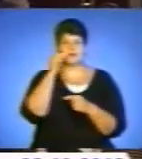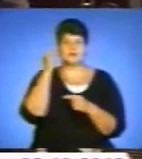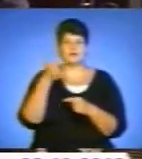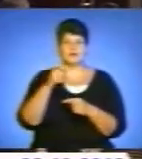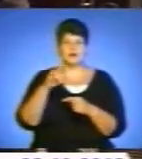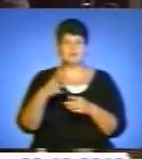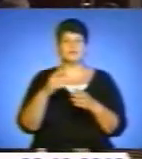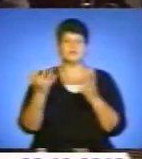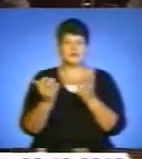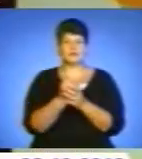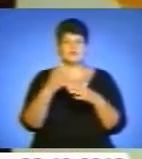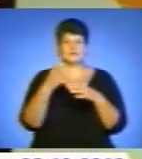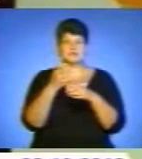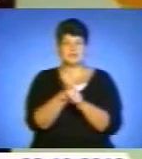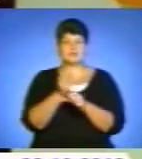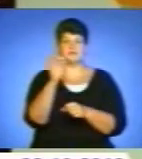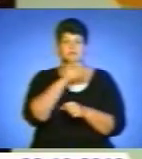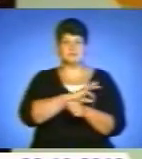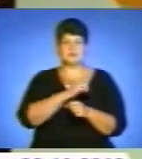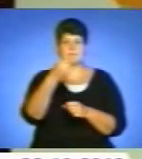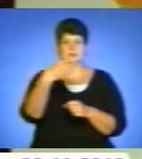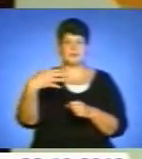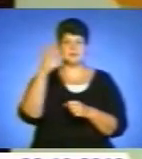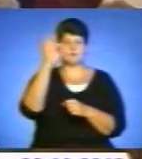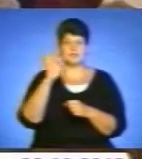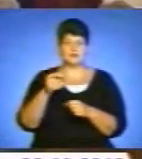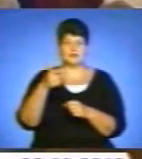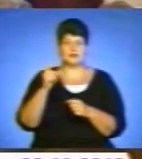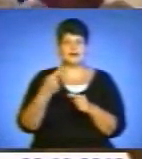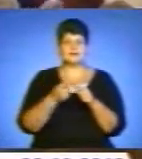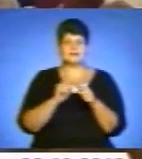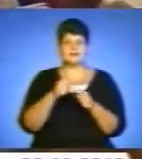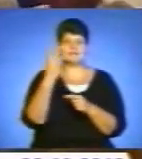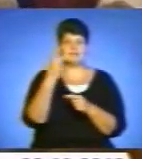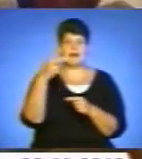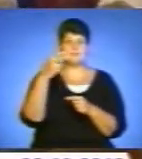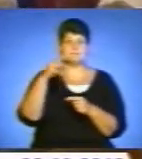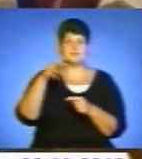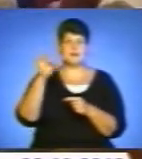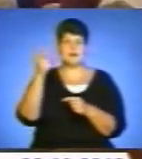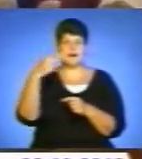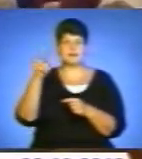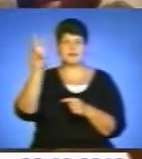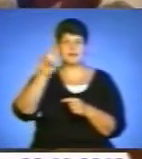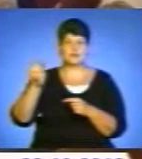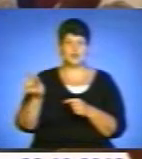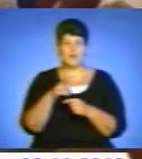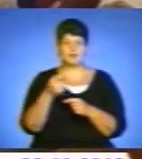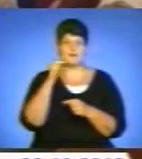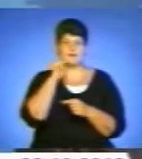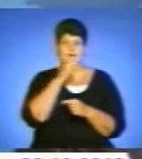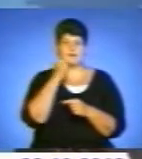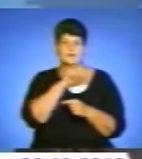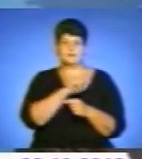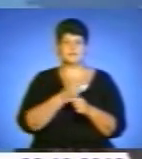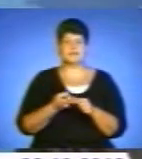вдалося скоротити споживання на 15%, а це майже 2 мільярди доларів економії. І це не межа, переконані в уряді.